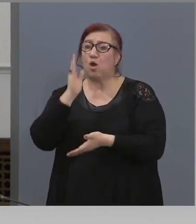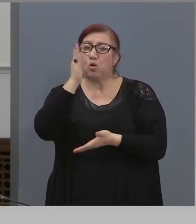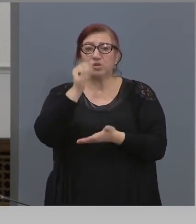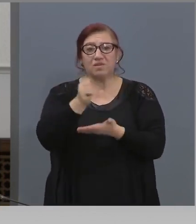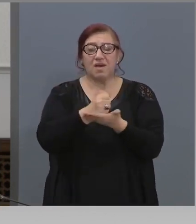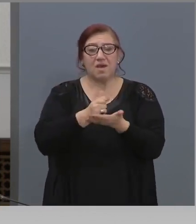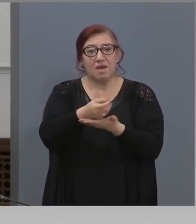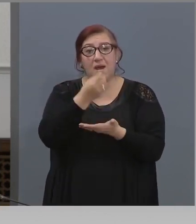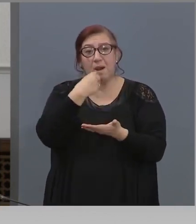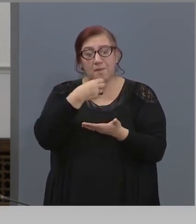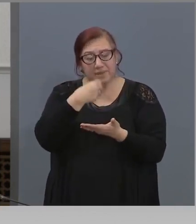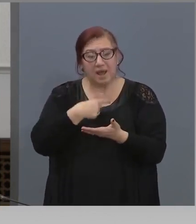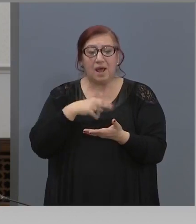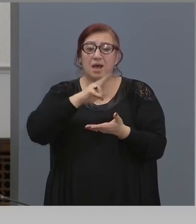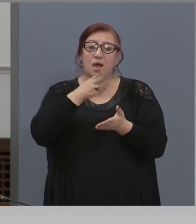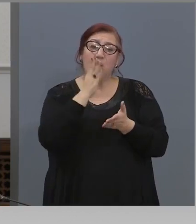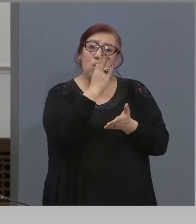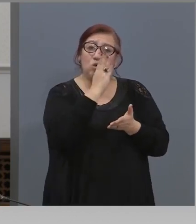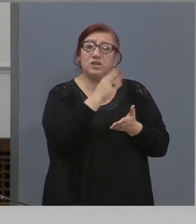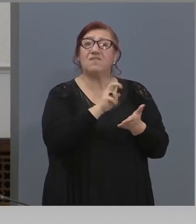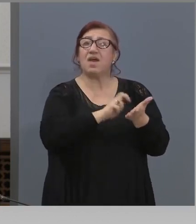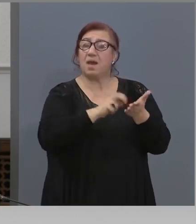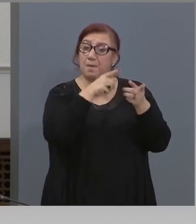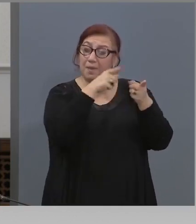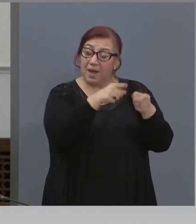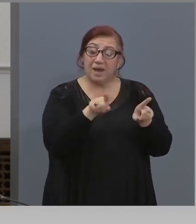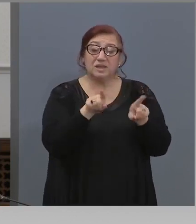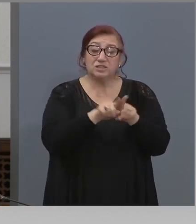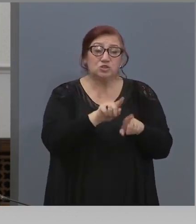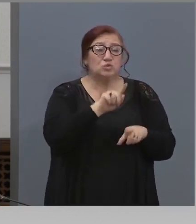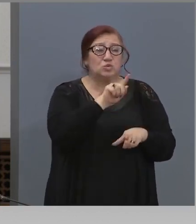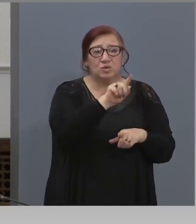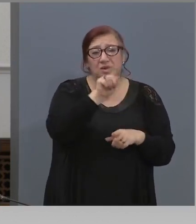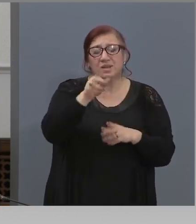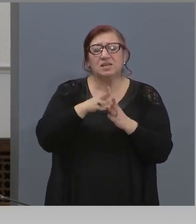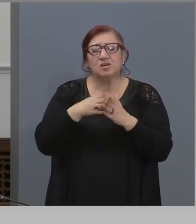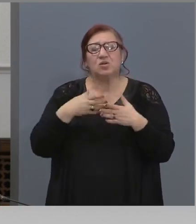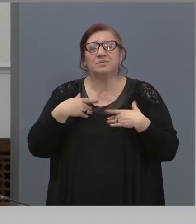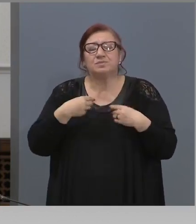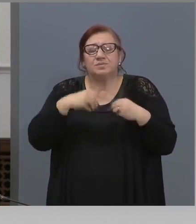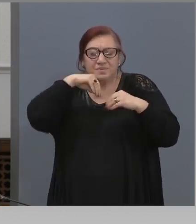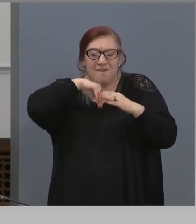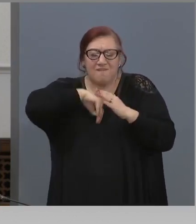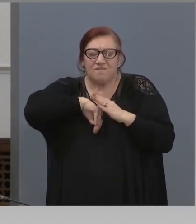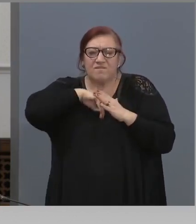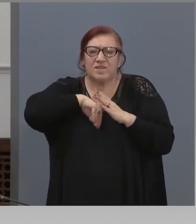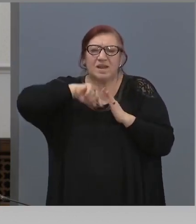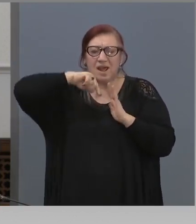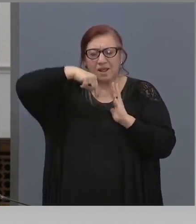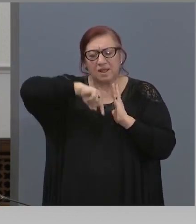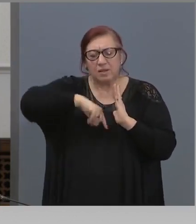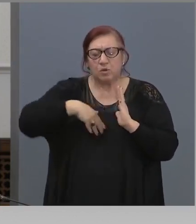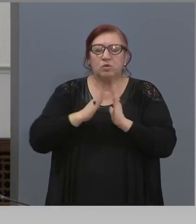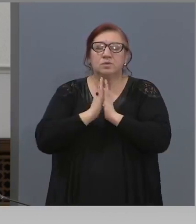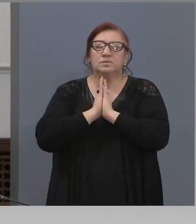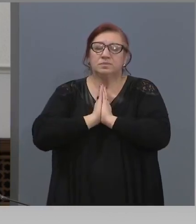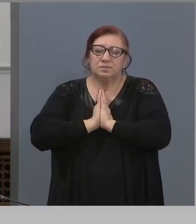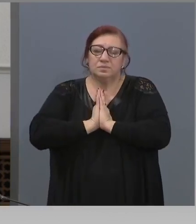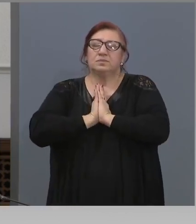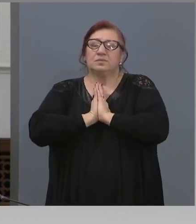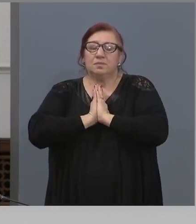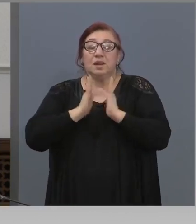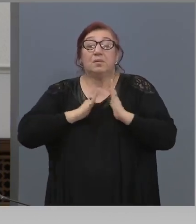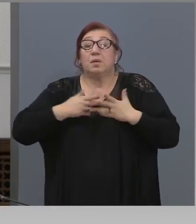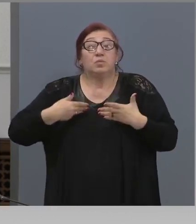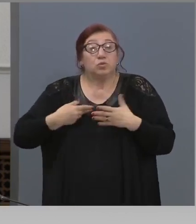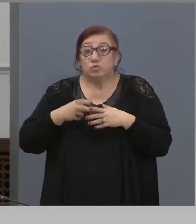ходиш до банката, така и само тези, които имат истинска нужда да отидат до църквата, до манастира,